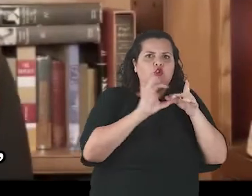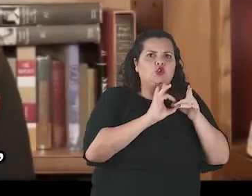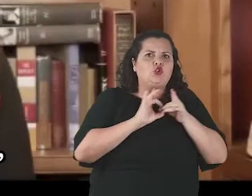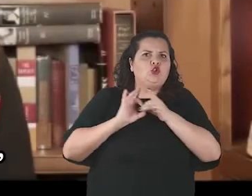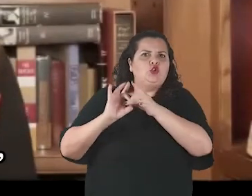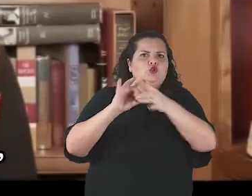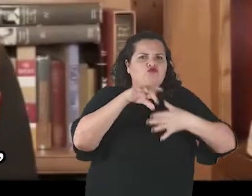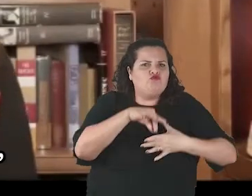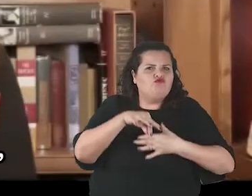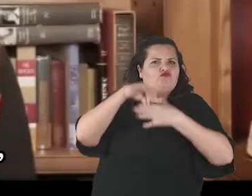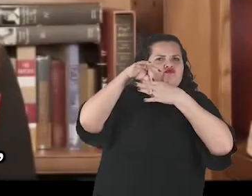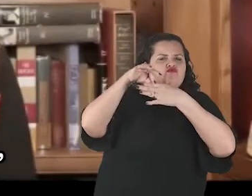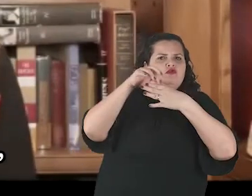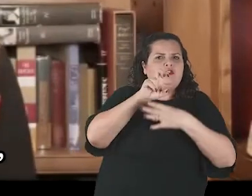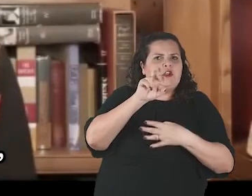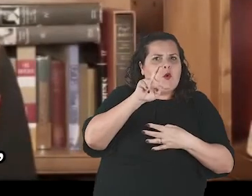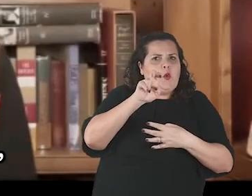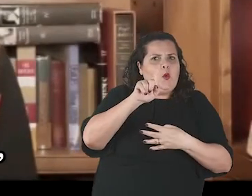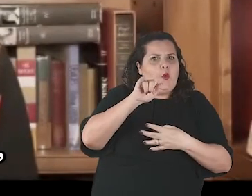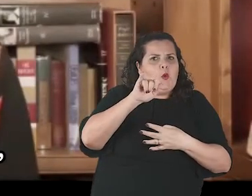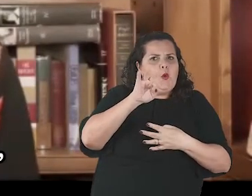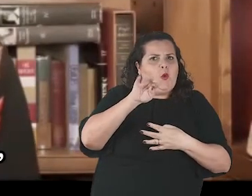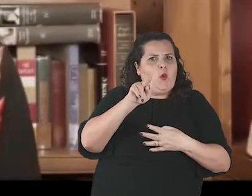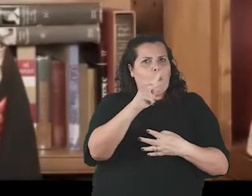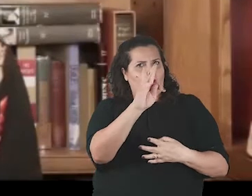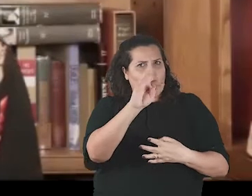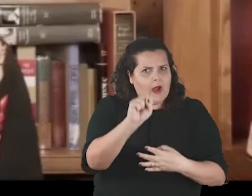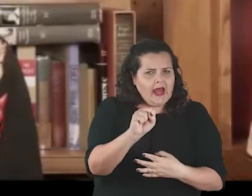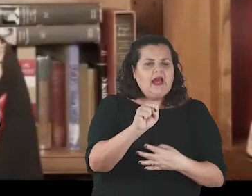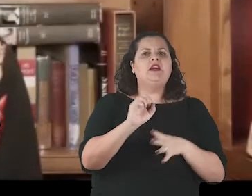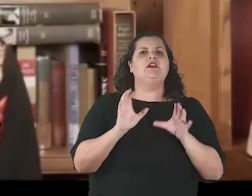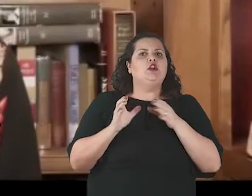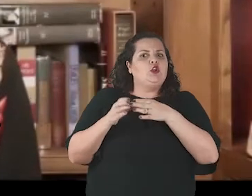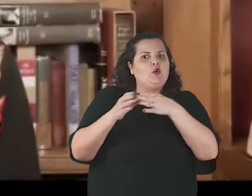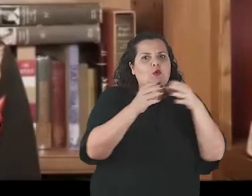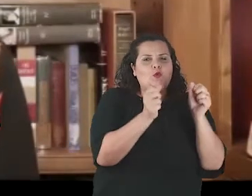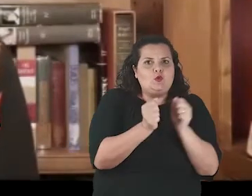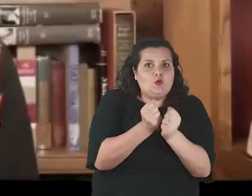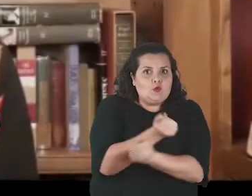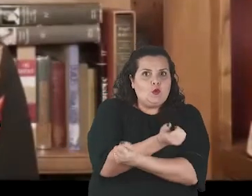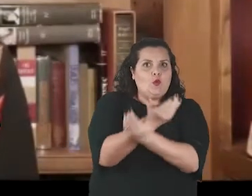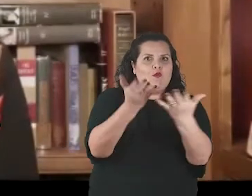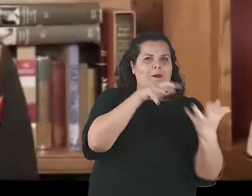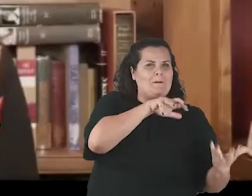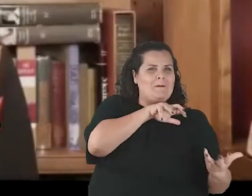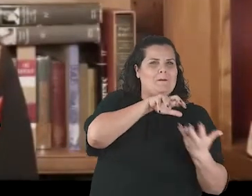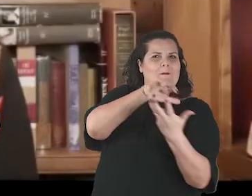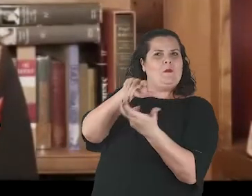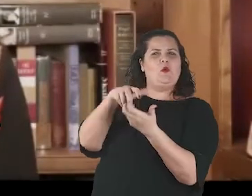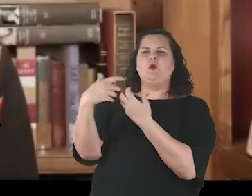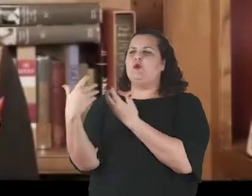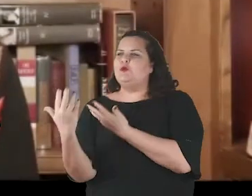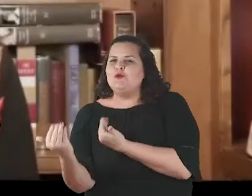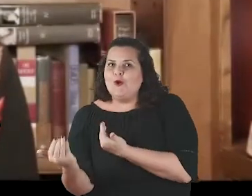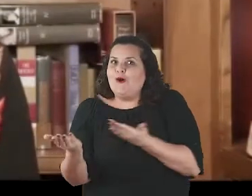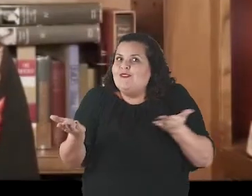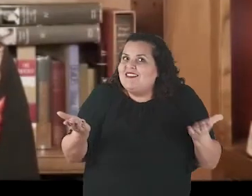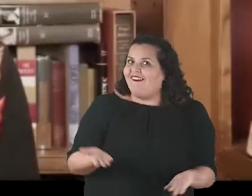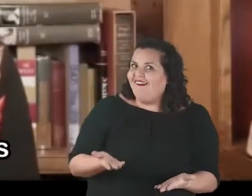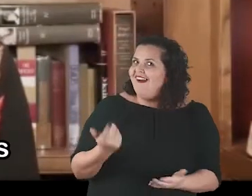everything that everyone here has done, together with the visionary leadership of Five Rights